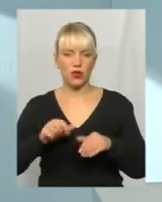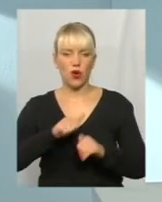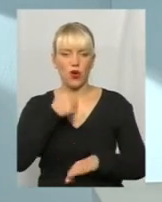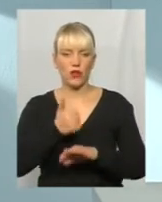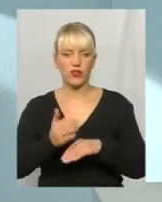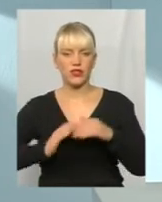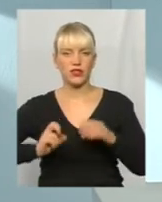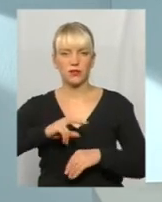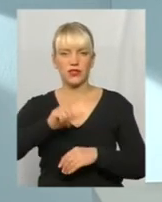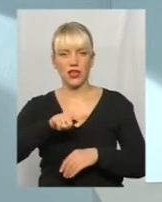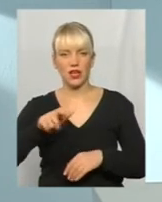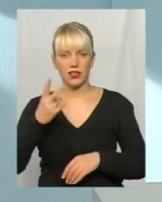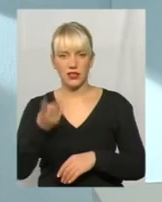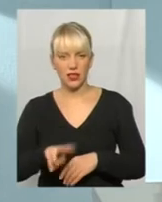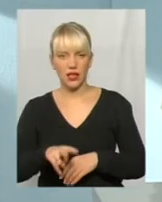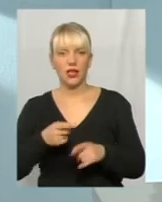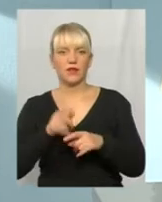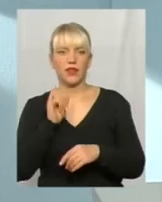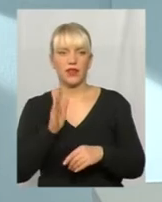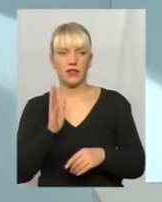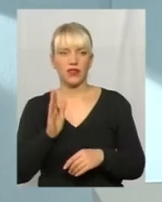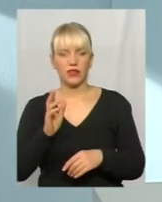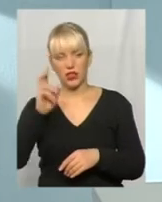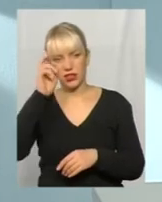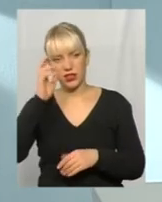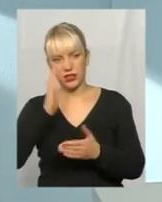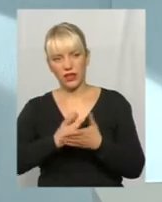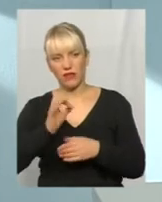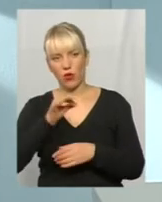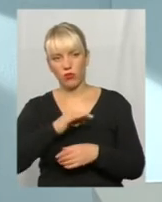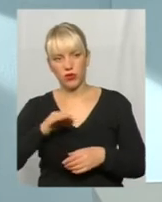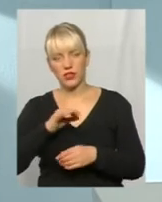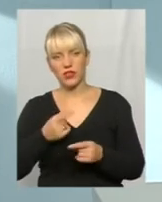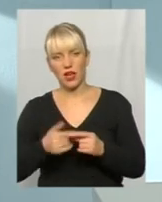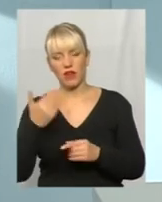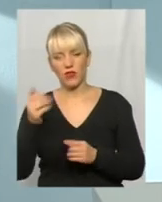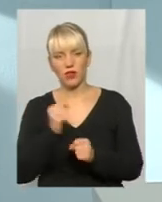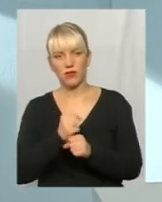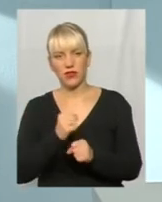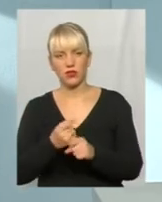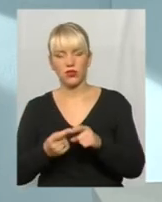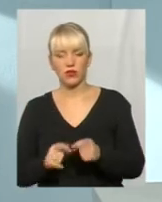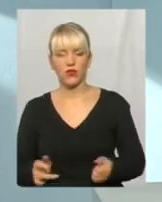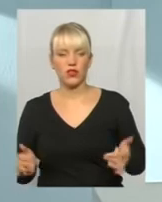дві людини від Державної регуляторної служби є в областях. Вони працюють, вони збирають представників цих